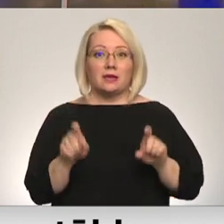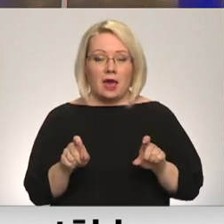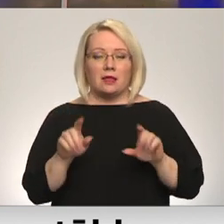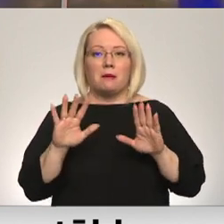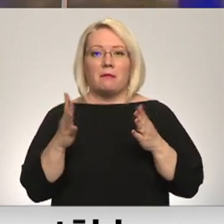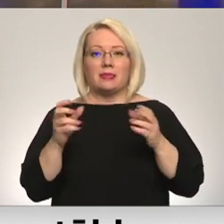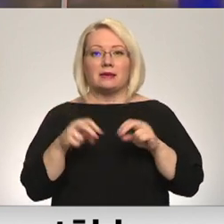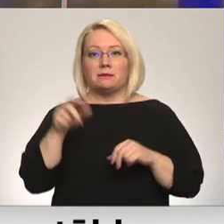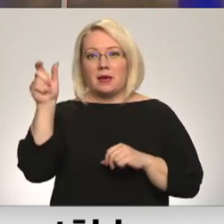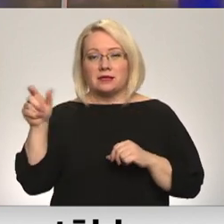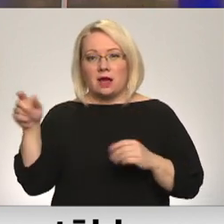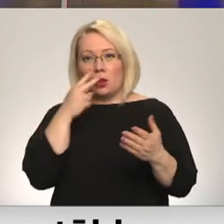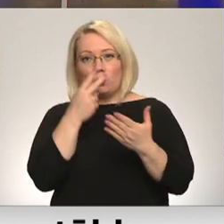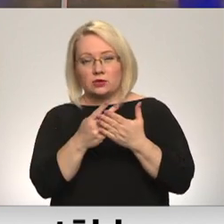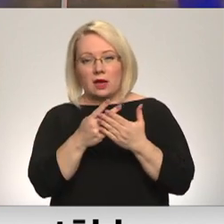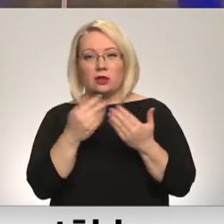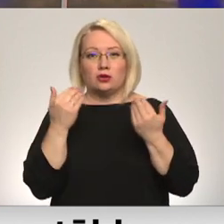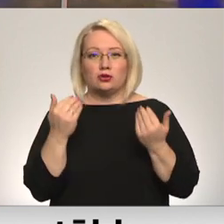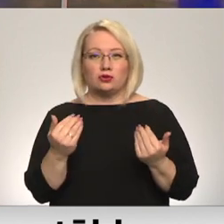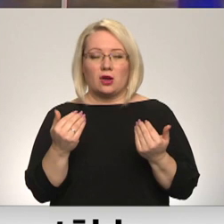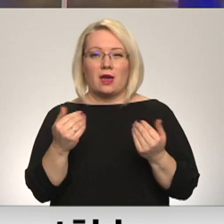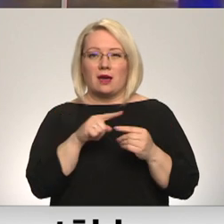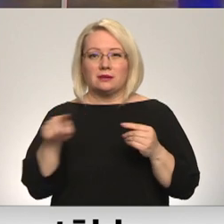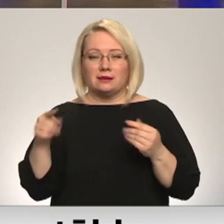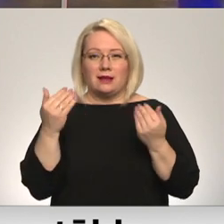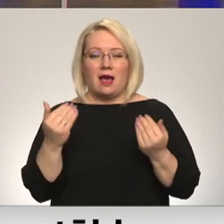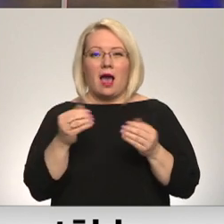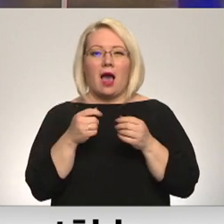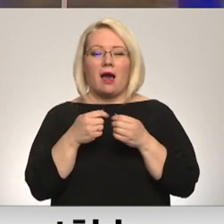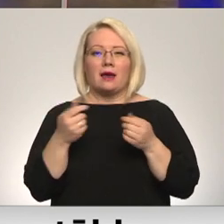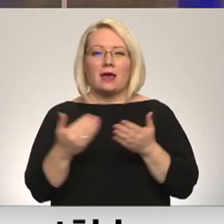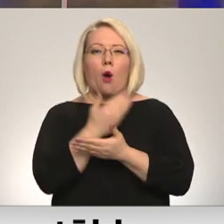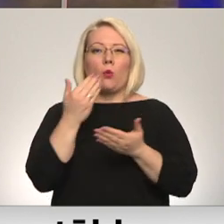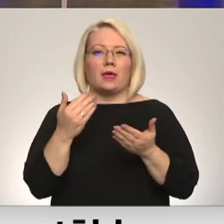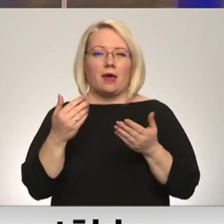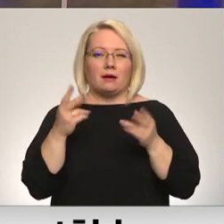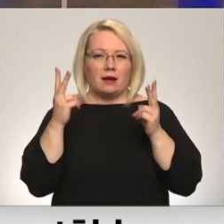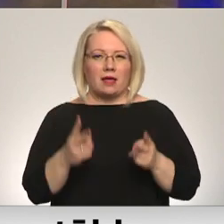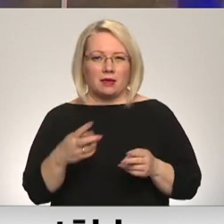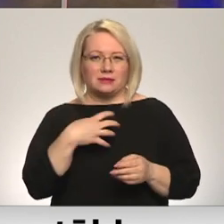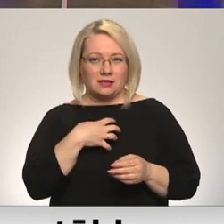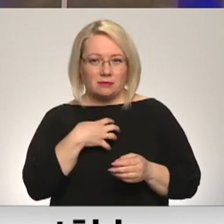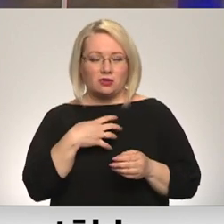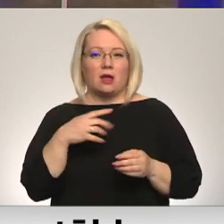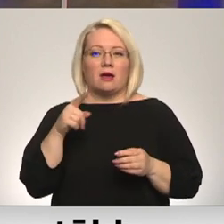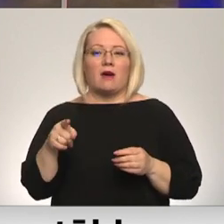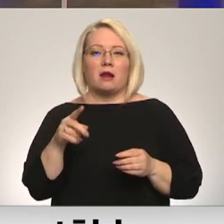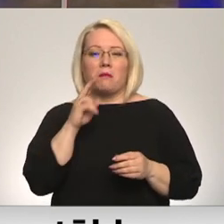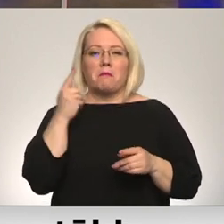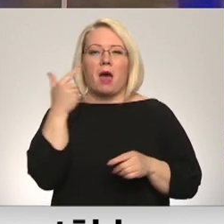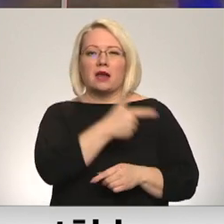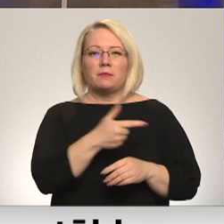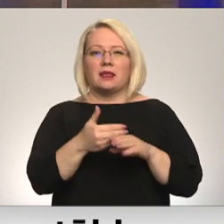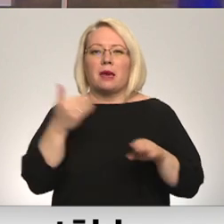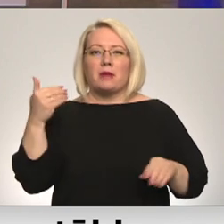speciālisti prognozēja, ka šonadēļu dienā atklātoja jauno saslimšanas gadījumu skaits, varētu pārspēt iepriekšējos negatīvos rekordus.